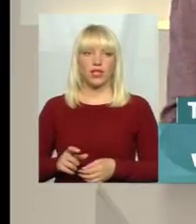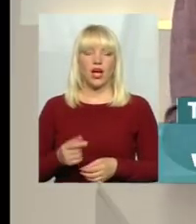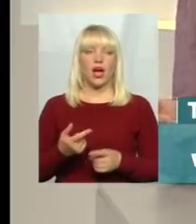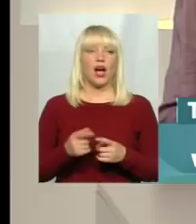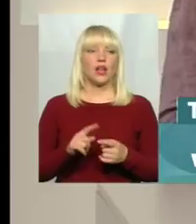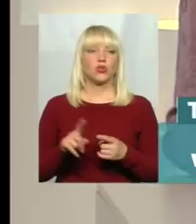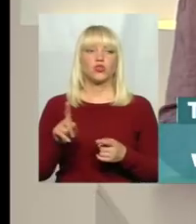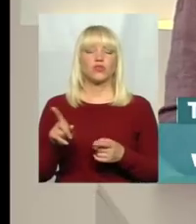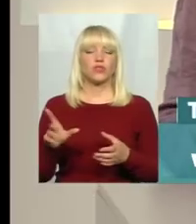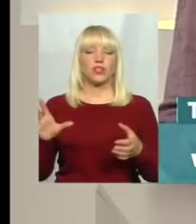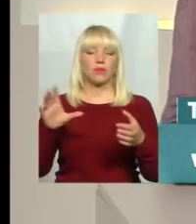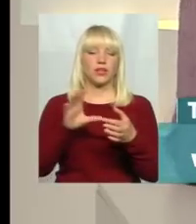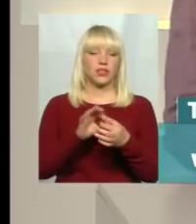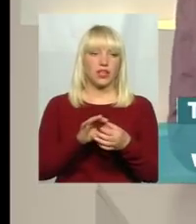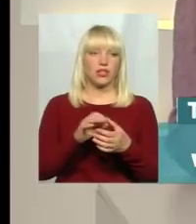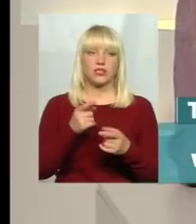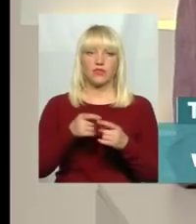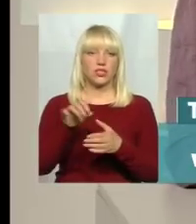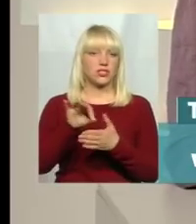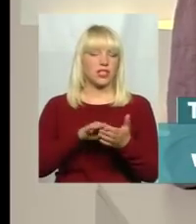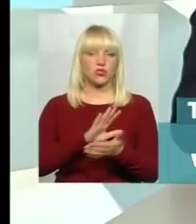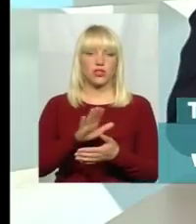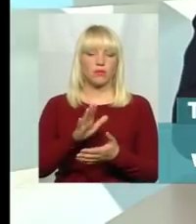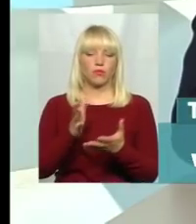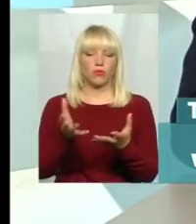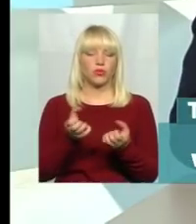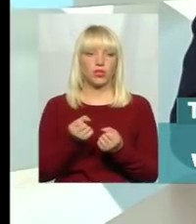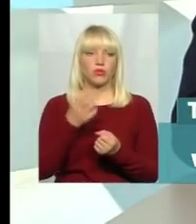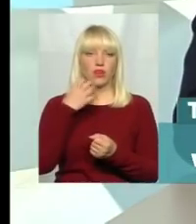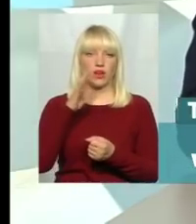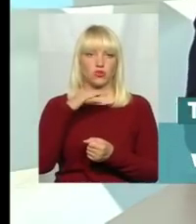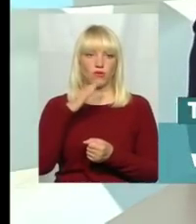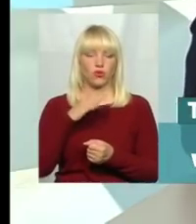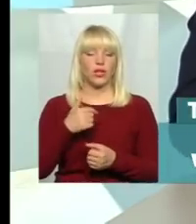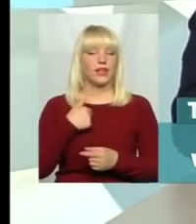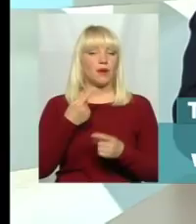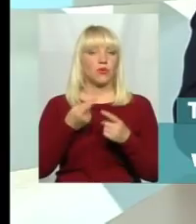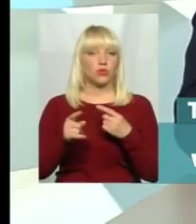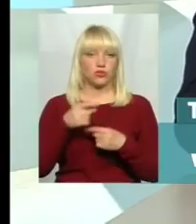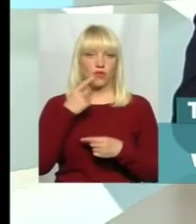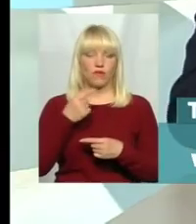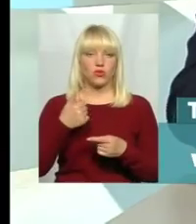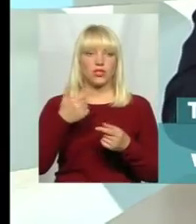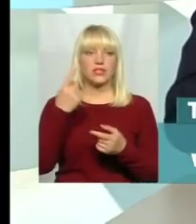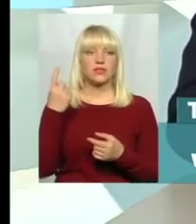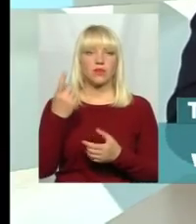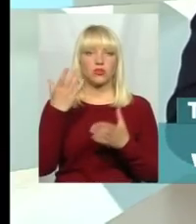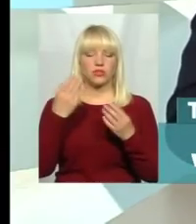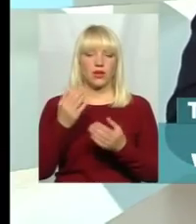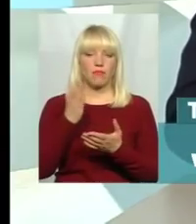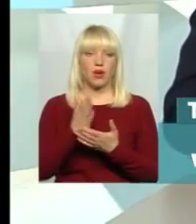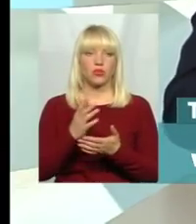одразу і не отримують гарячу воду і оці пільги, які мають? А я не про те, що вони отримують, я про те, що вони вже з першого дня мають можливість доступу до